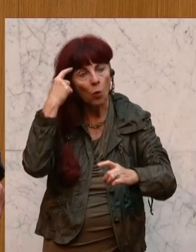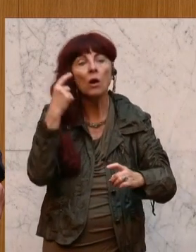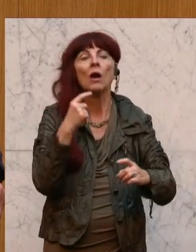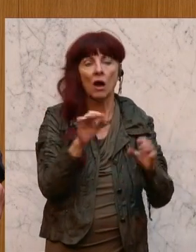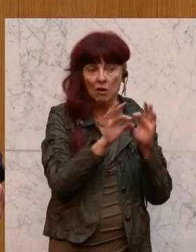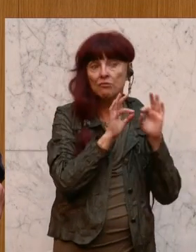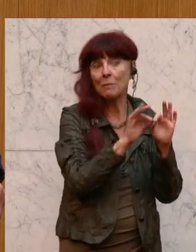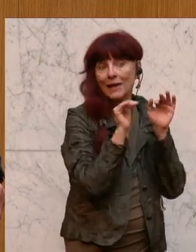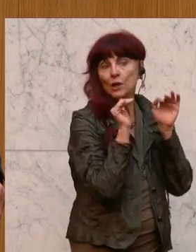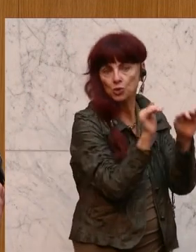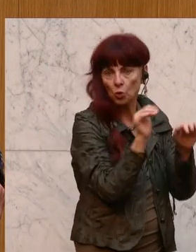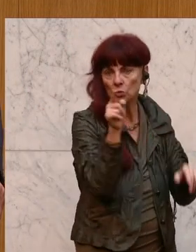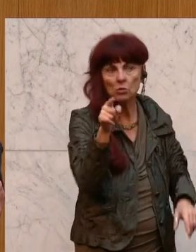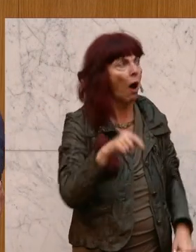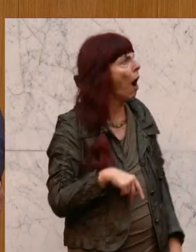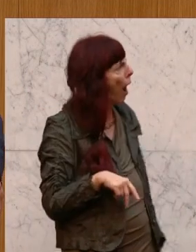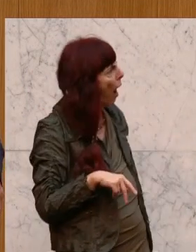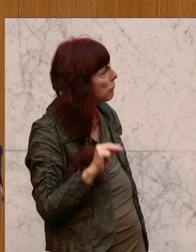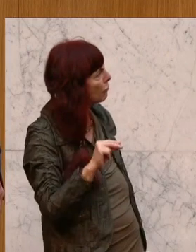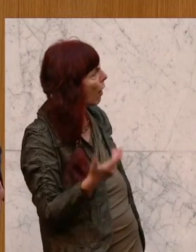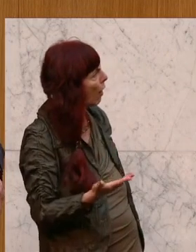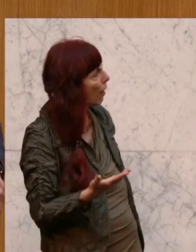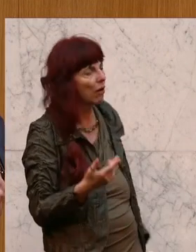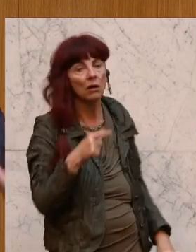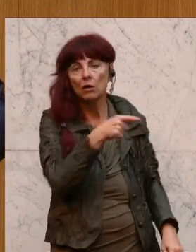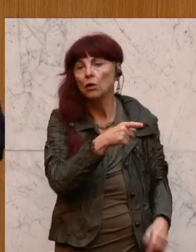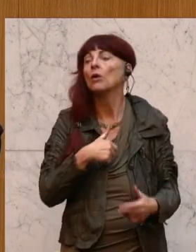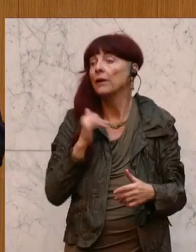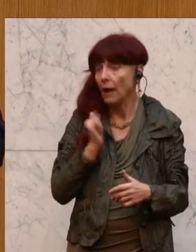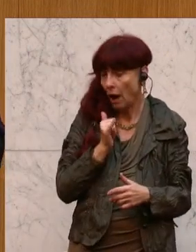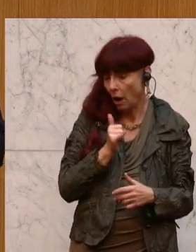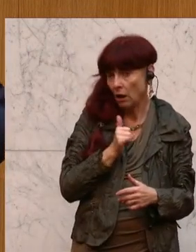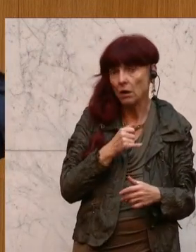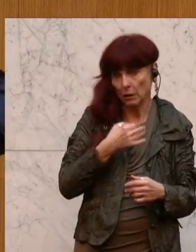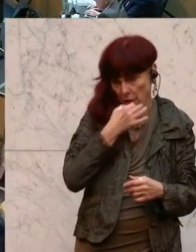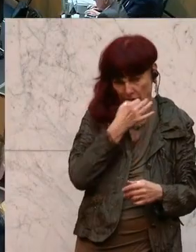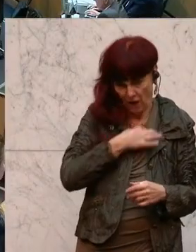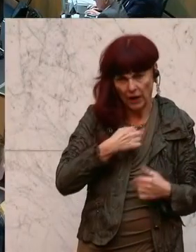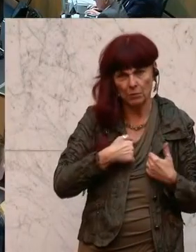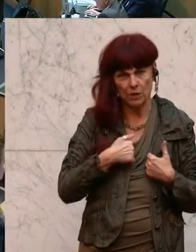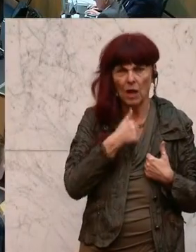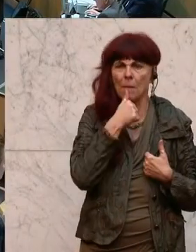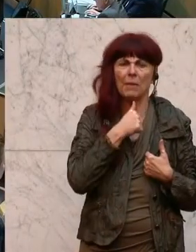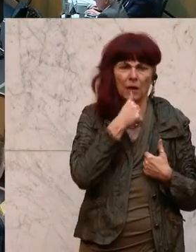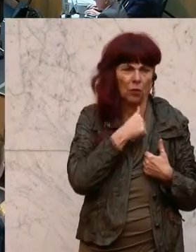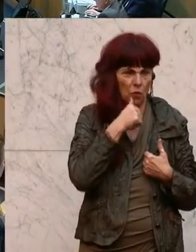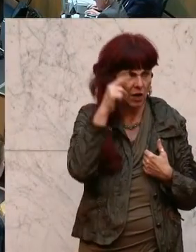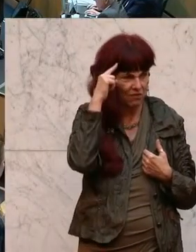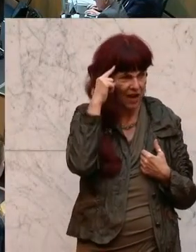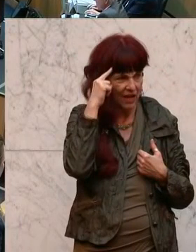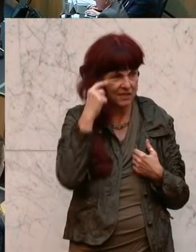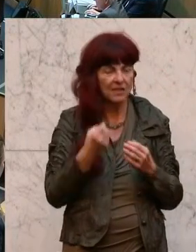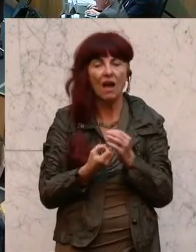Ja, das frage ich mich, lieber Kollege. Bei den Grünen frage ich mich das nicht, denn die sind hier im Haus eher eine nachwuchstechnische